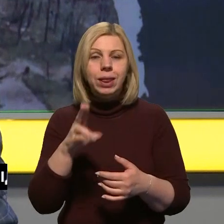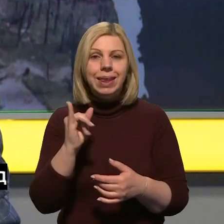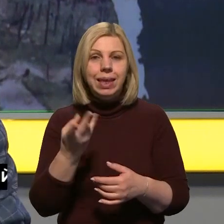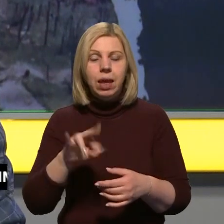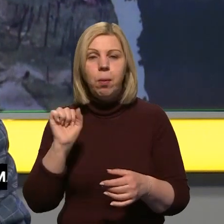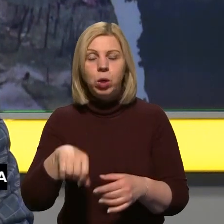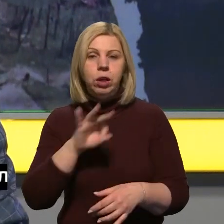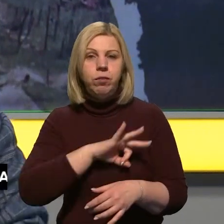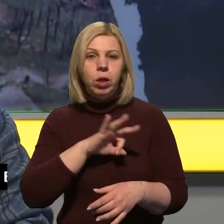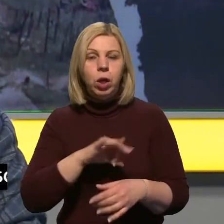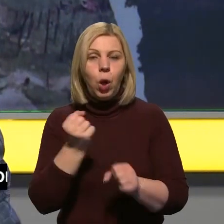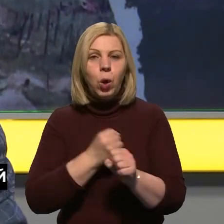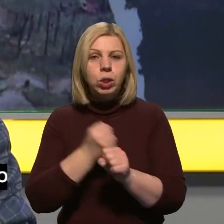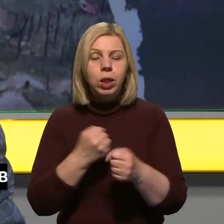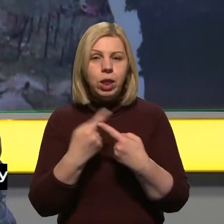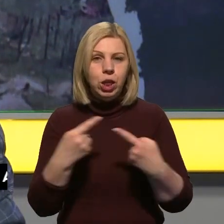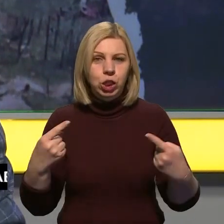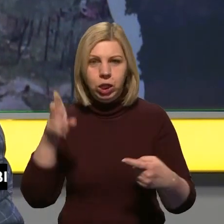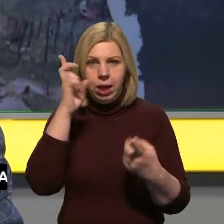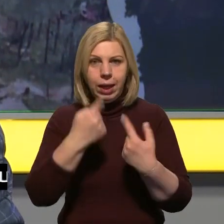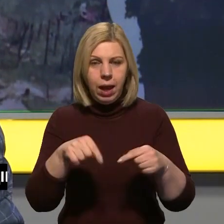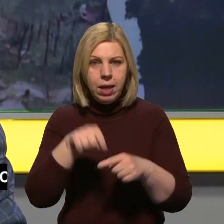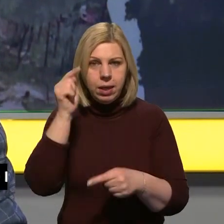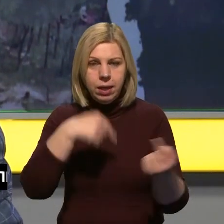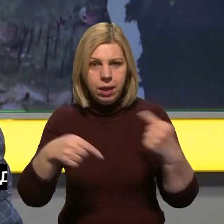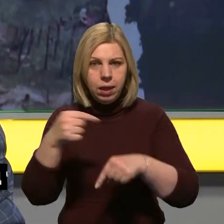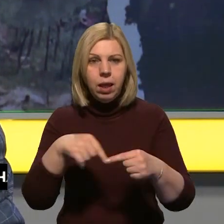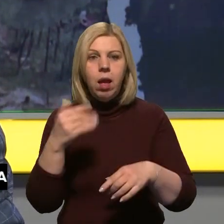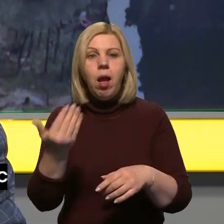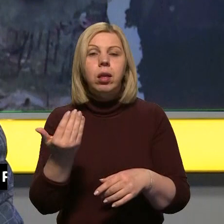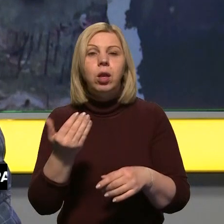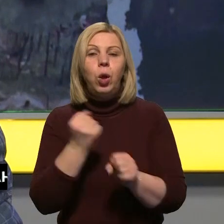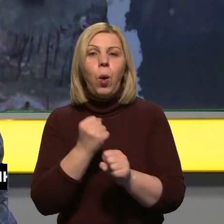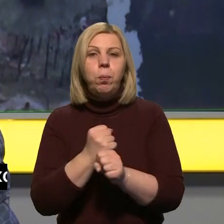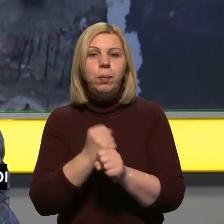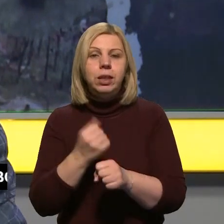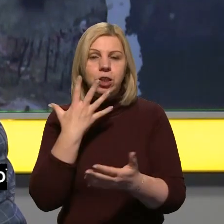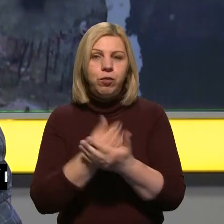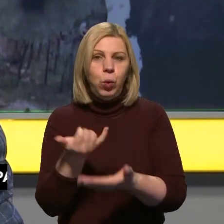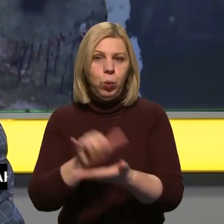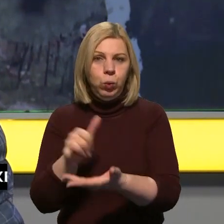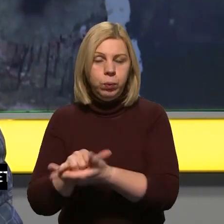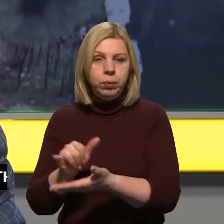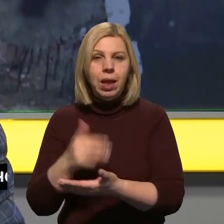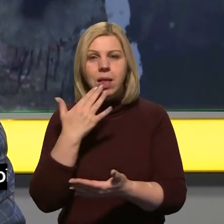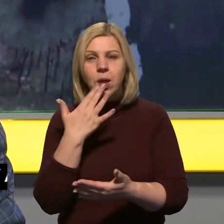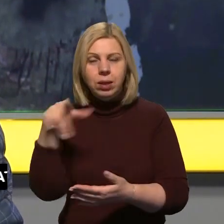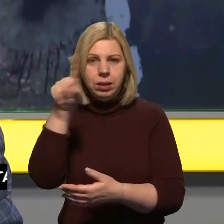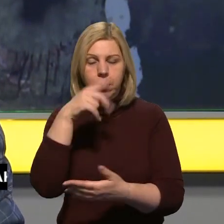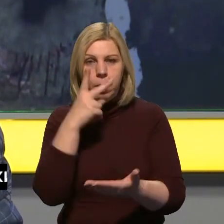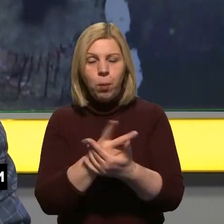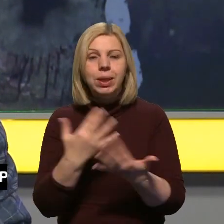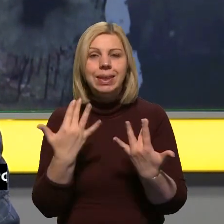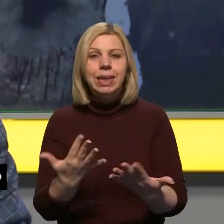використовувати розробники з інших країн та на його основі робити свої застосунки. Іноземні колеги побачать,